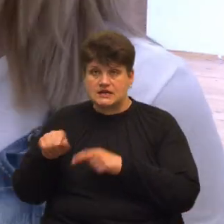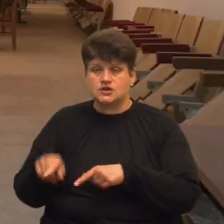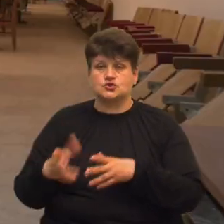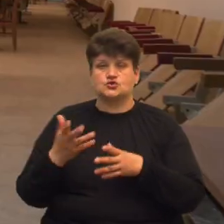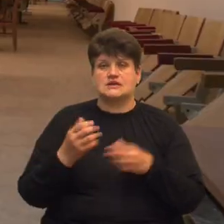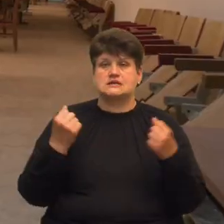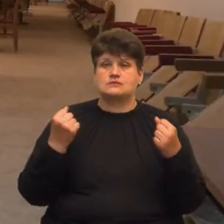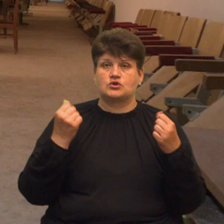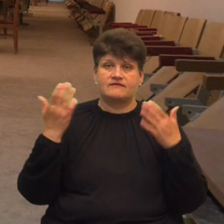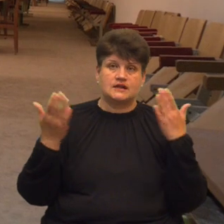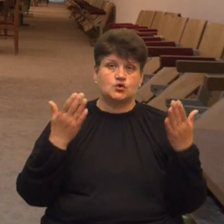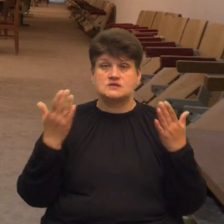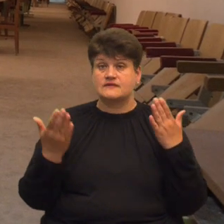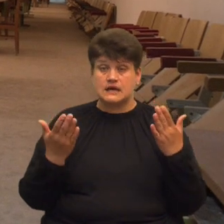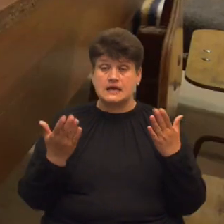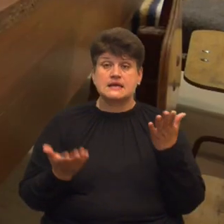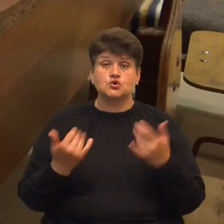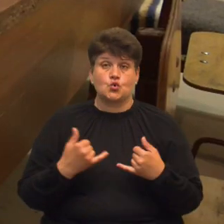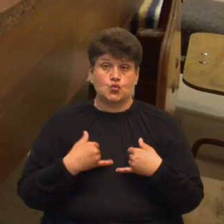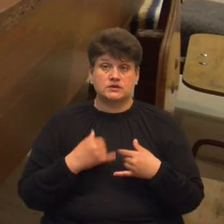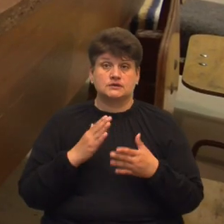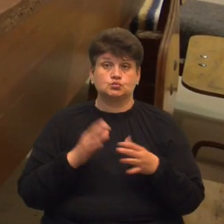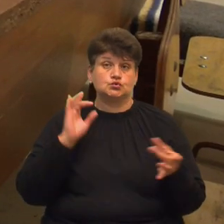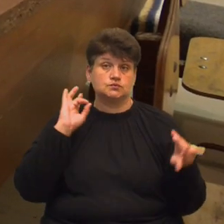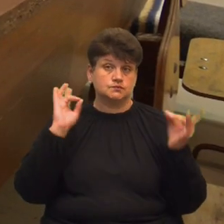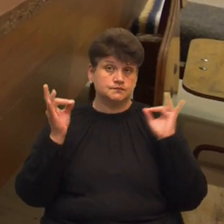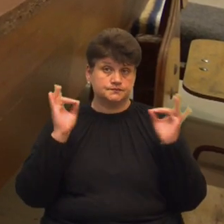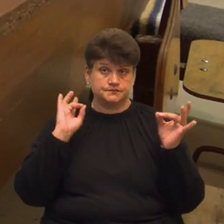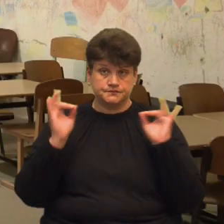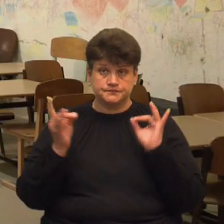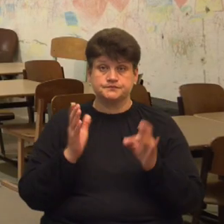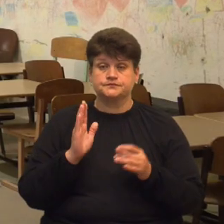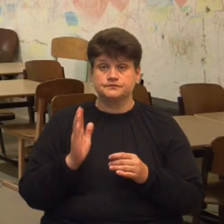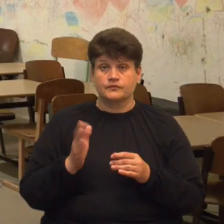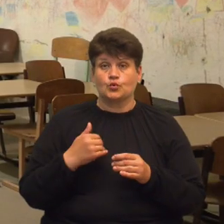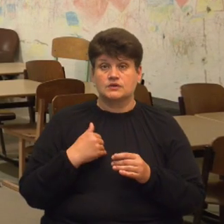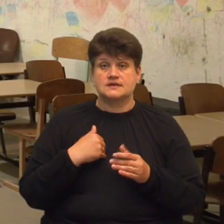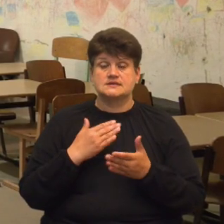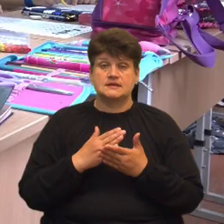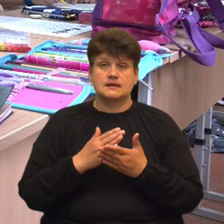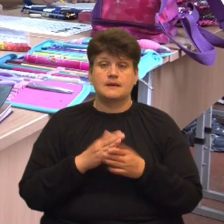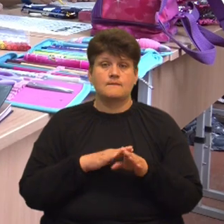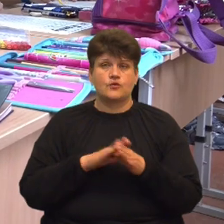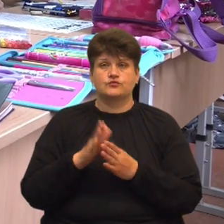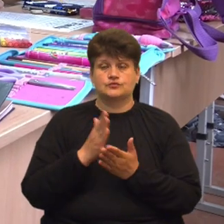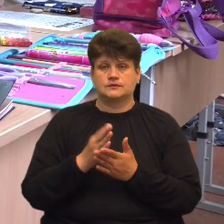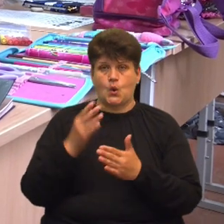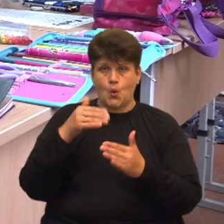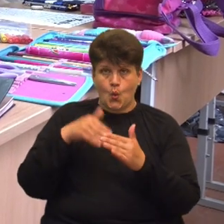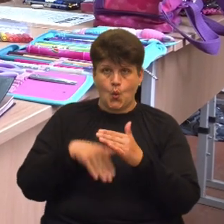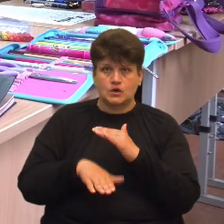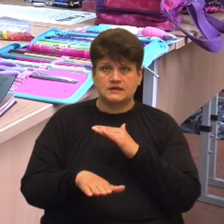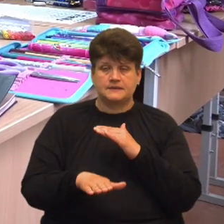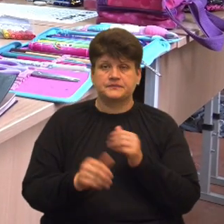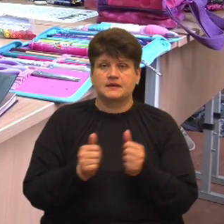дозвілля. Якщо у нас лунатиме сигнал повітряної тривоги, у нас оснащене повністю укриття». Пришкільний